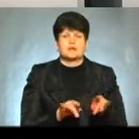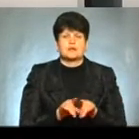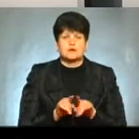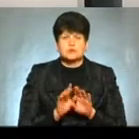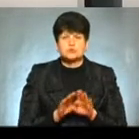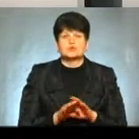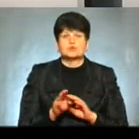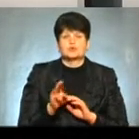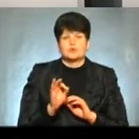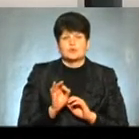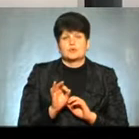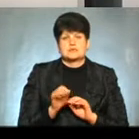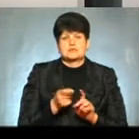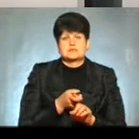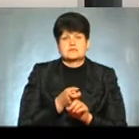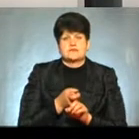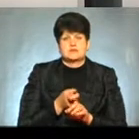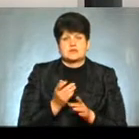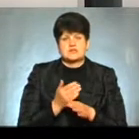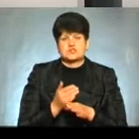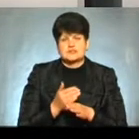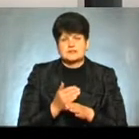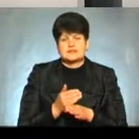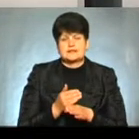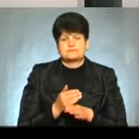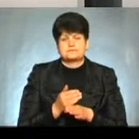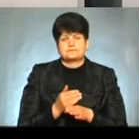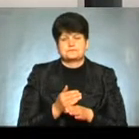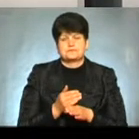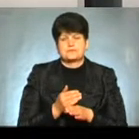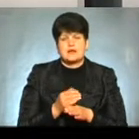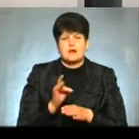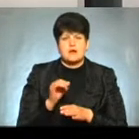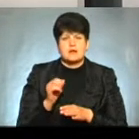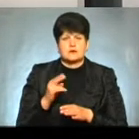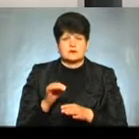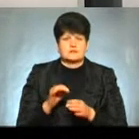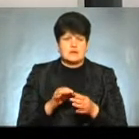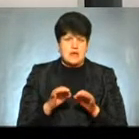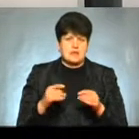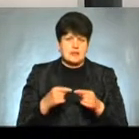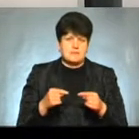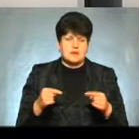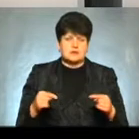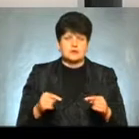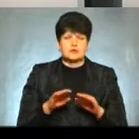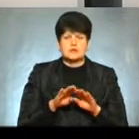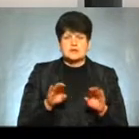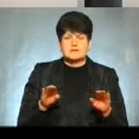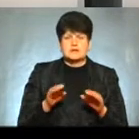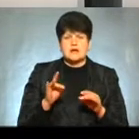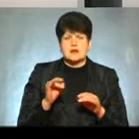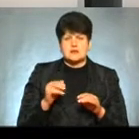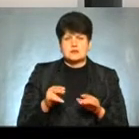То зв'язується якась частина радіоактивних ламентів Тому рівні радіації